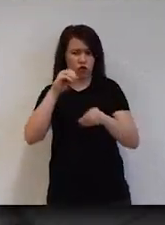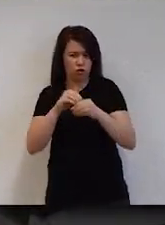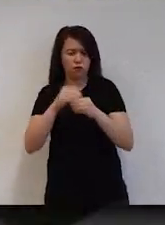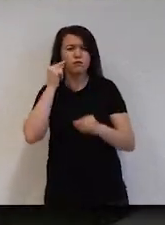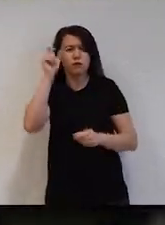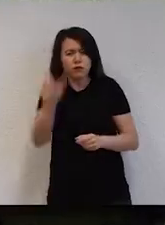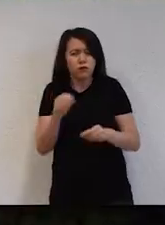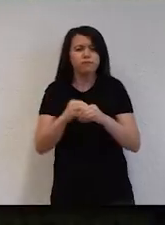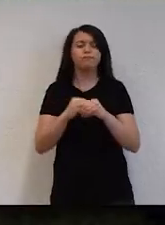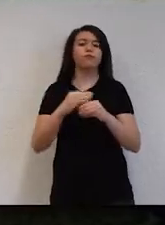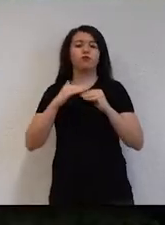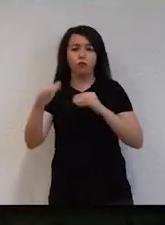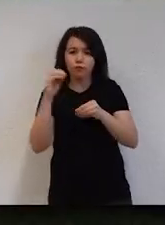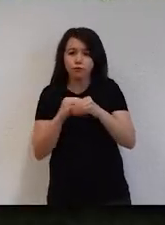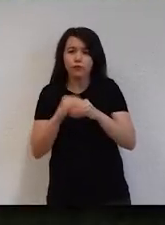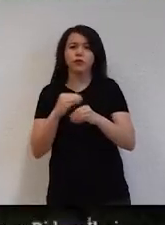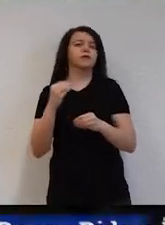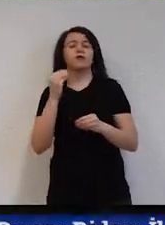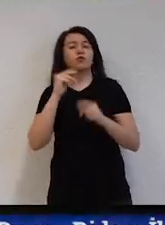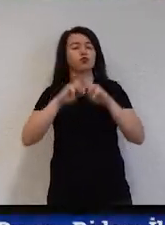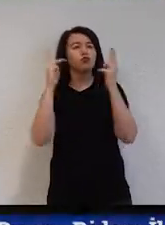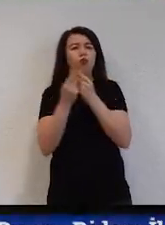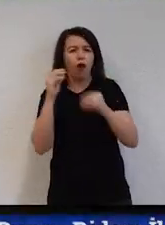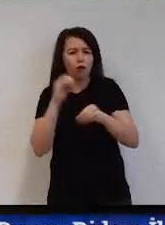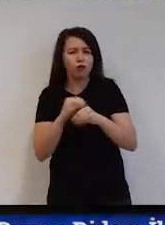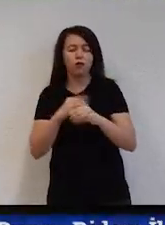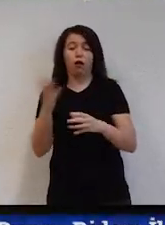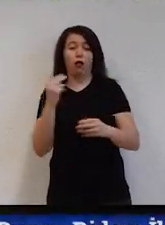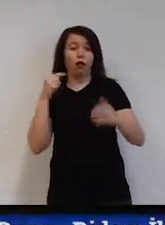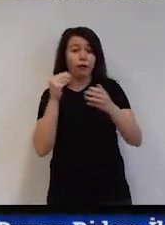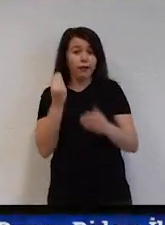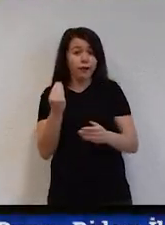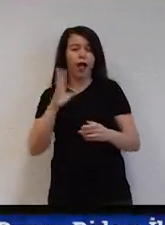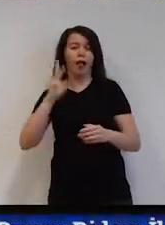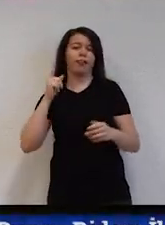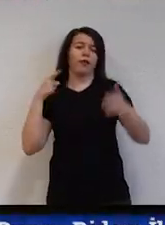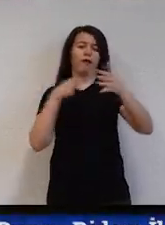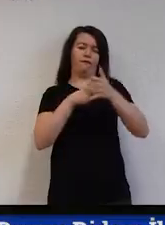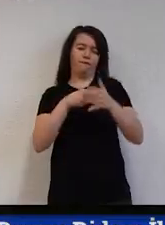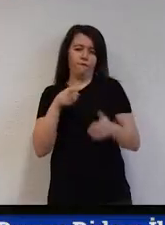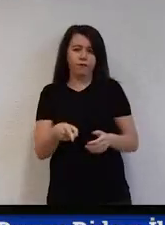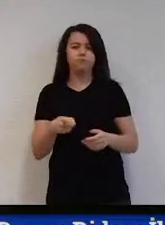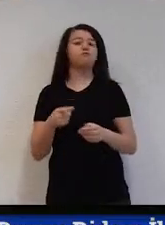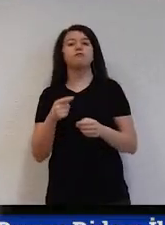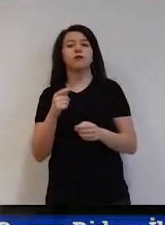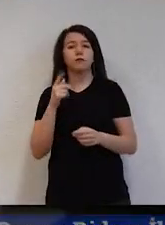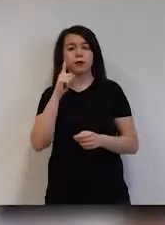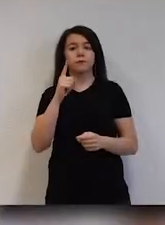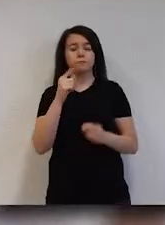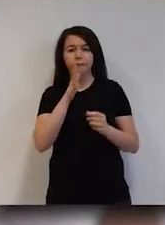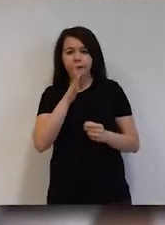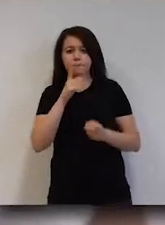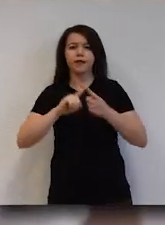çocuklar için, insanlık için, toplum için, dünya için daha ileriye en iyiye diye çizilmiştir.